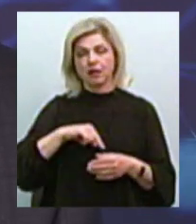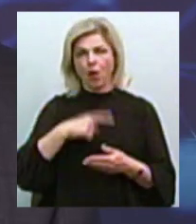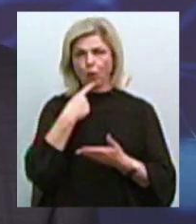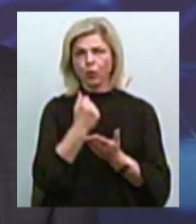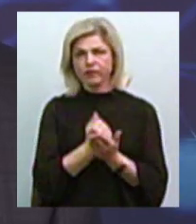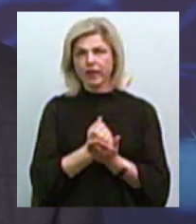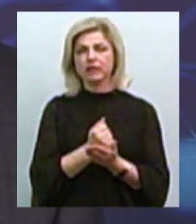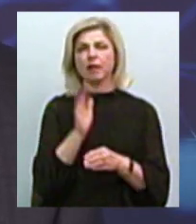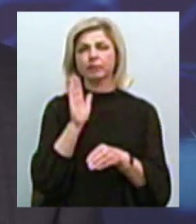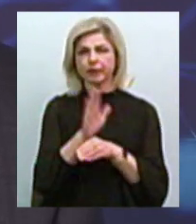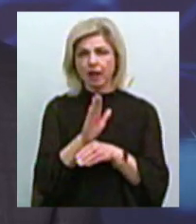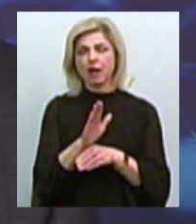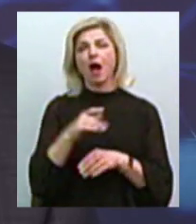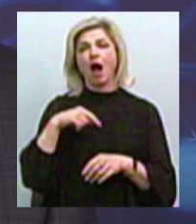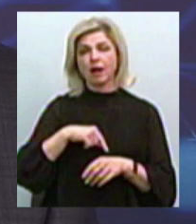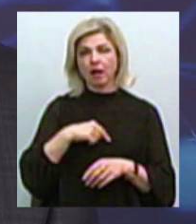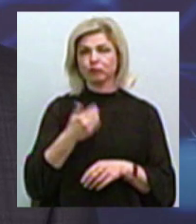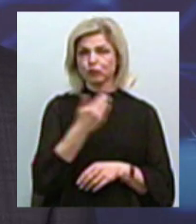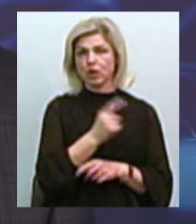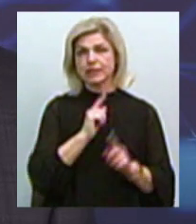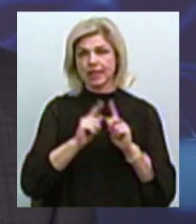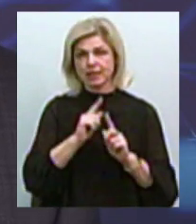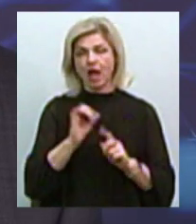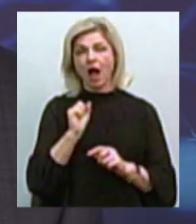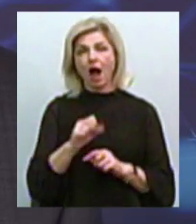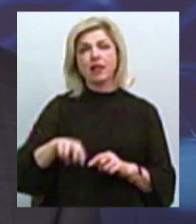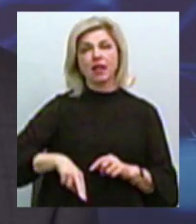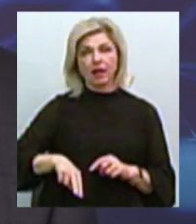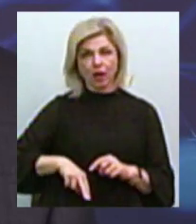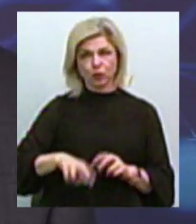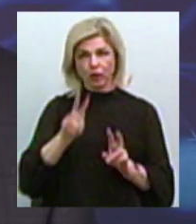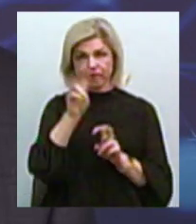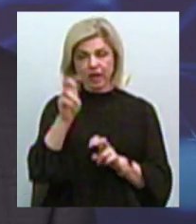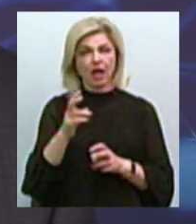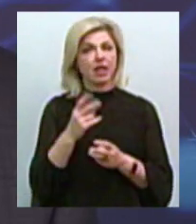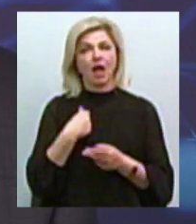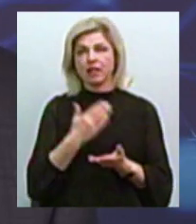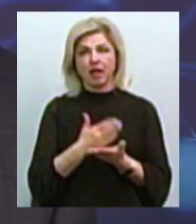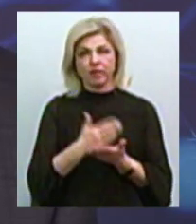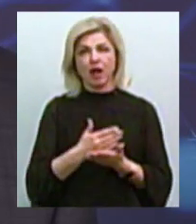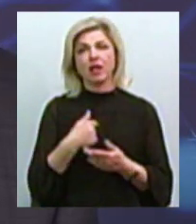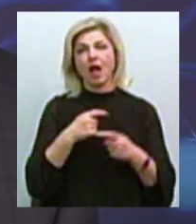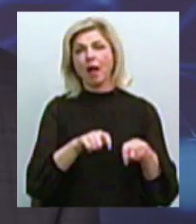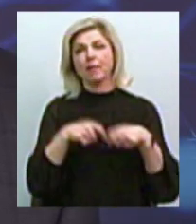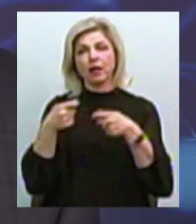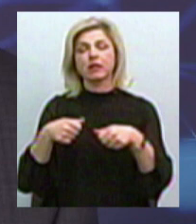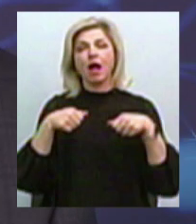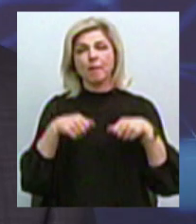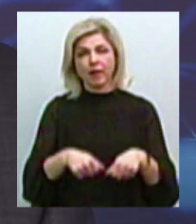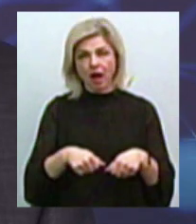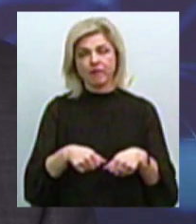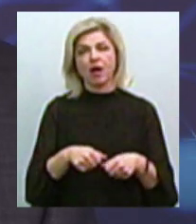дає сесії городського совєту. А директором «Глобус плюс» я не являюсь. Там є інші керівники. Я передав право управління «Глобус